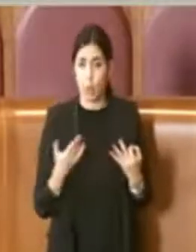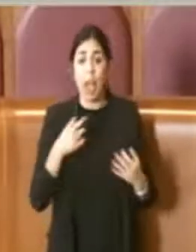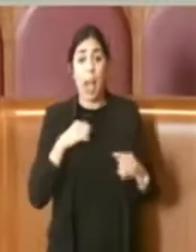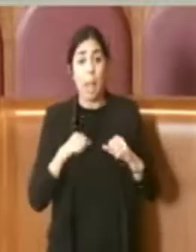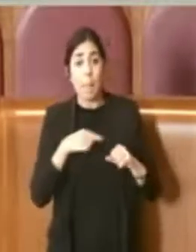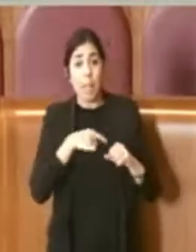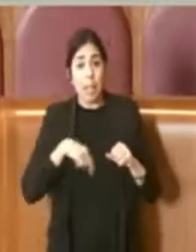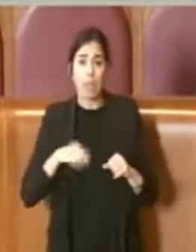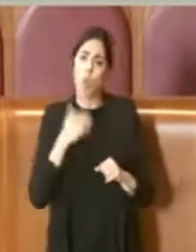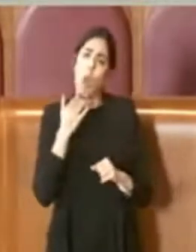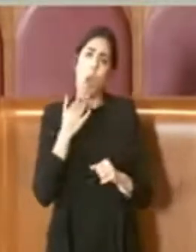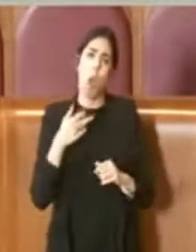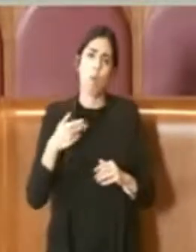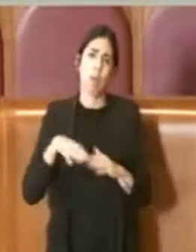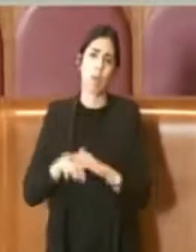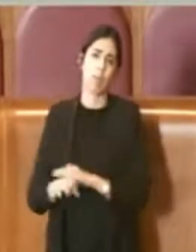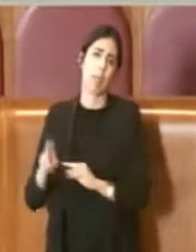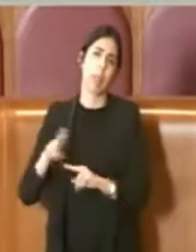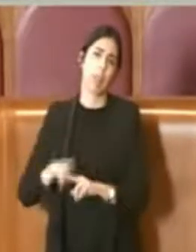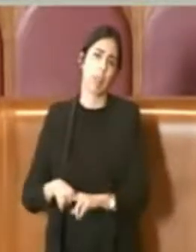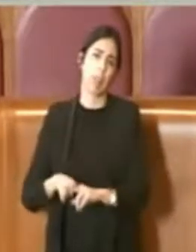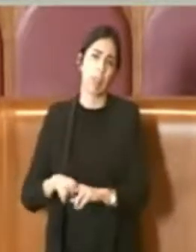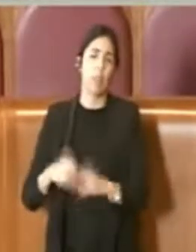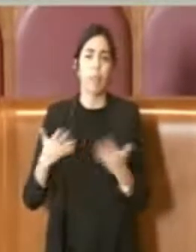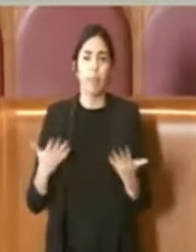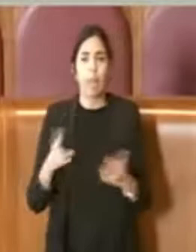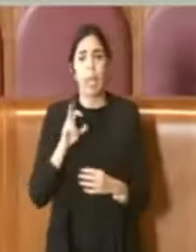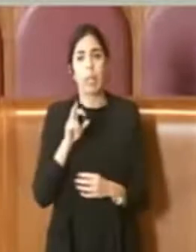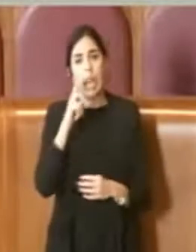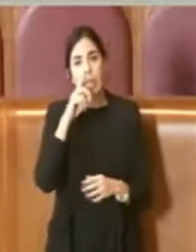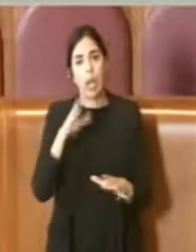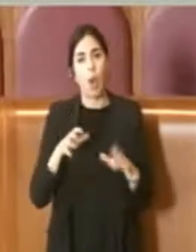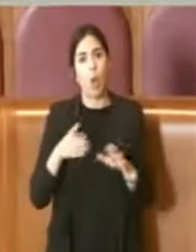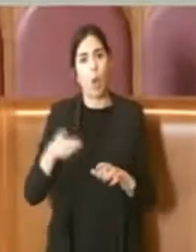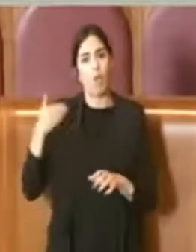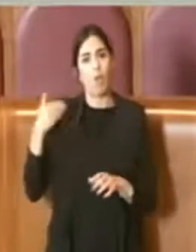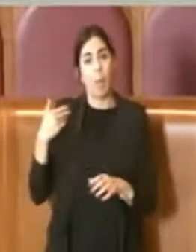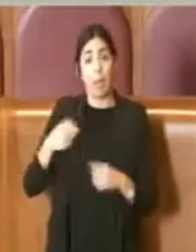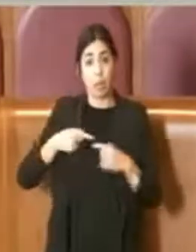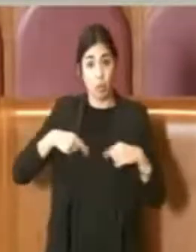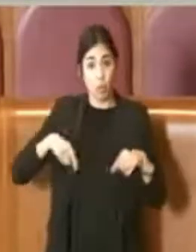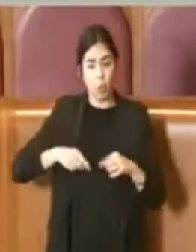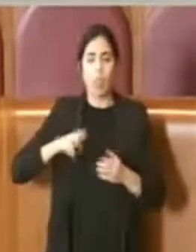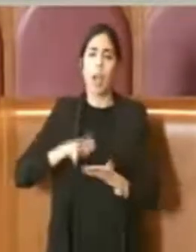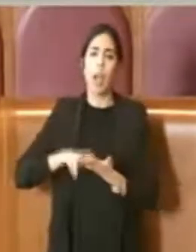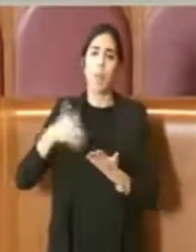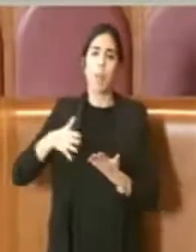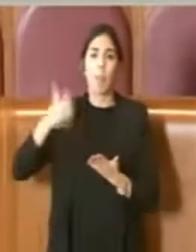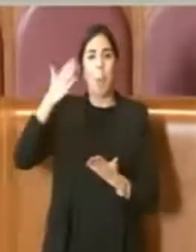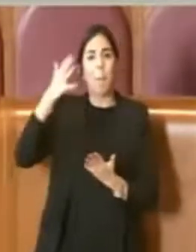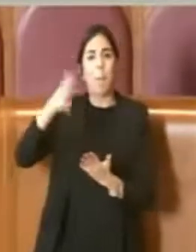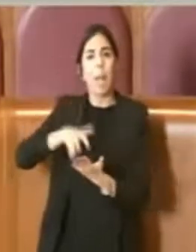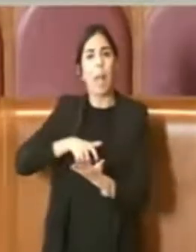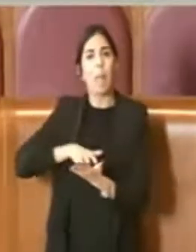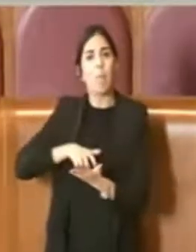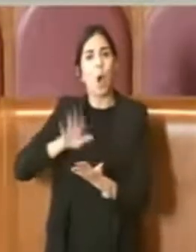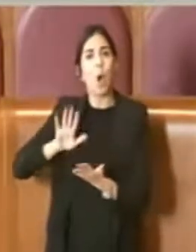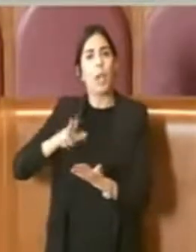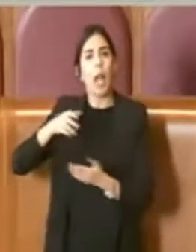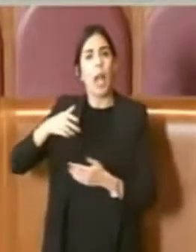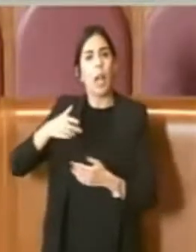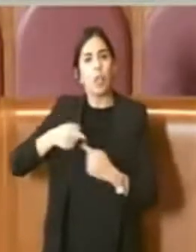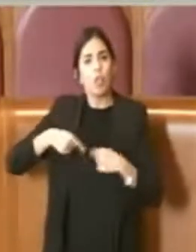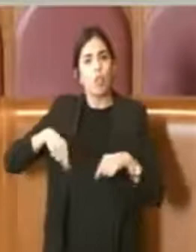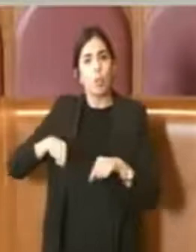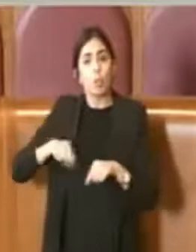cassetto, il 30 novembre la Giunta ha approvato una memoria di Giunta nella quale dice che il Dipartimento Ambiente devono